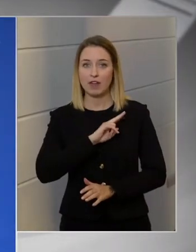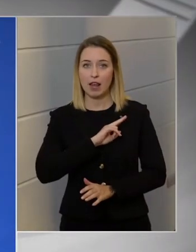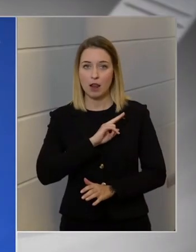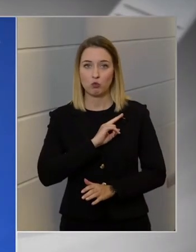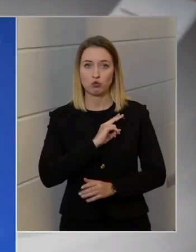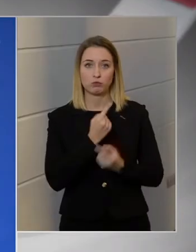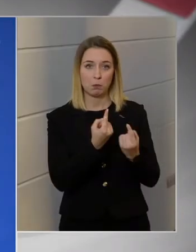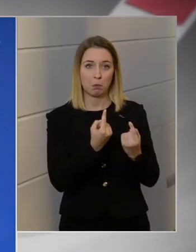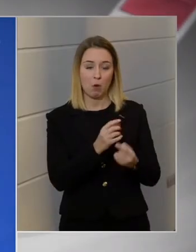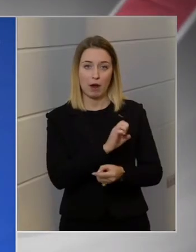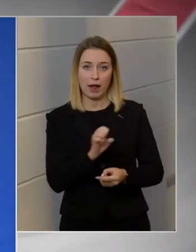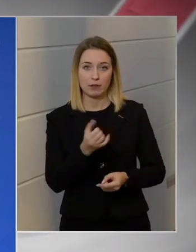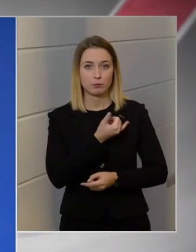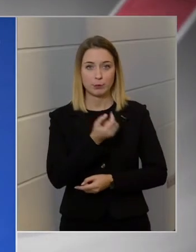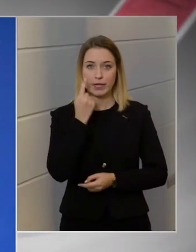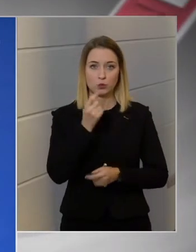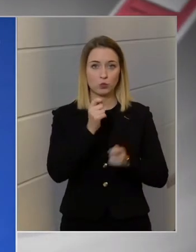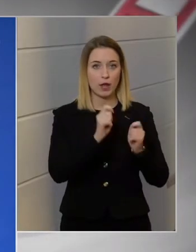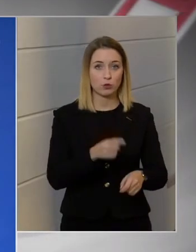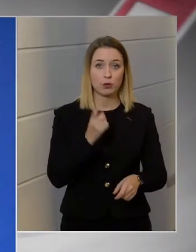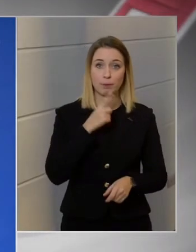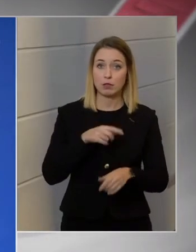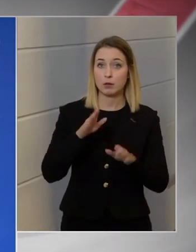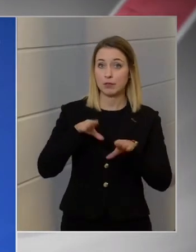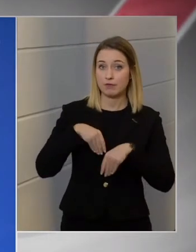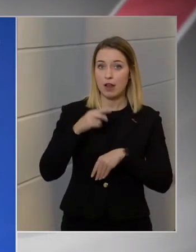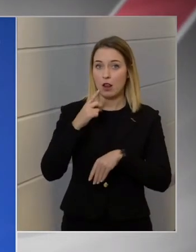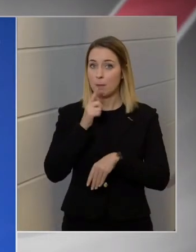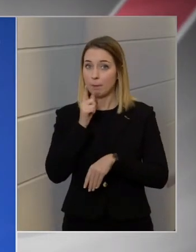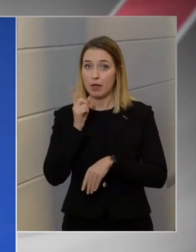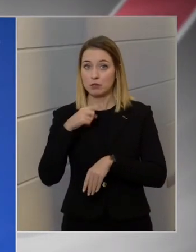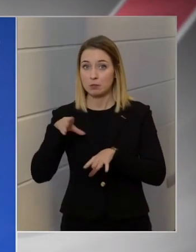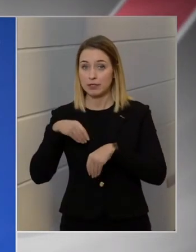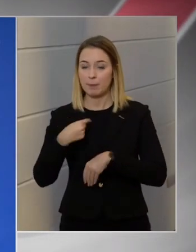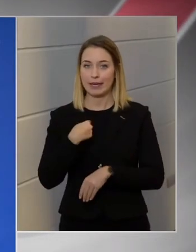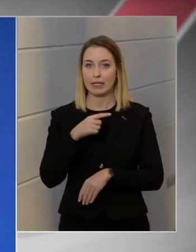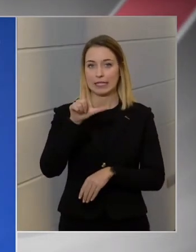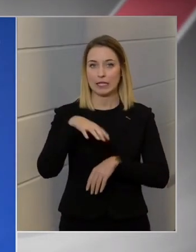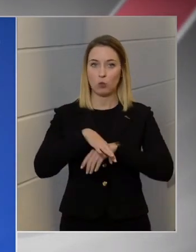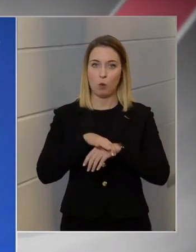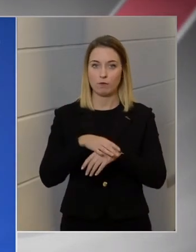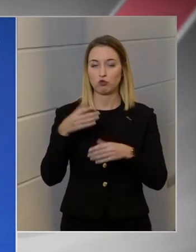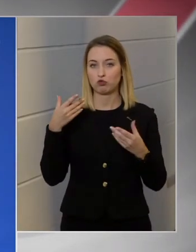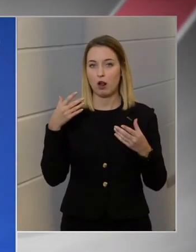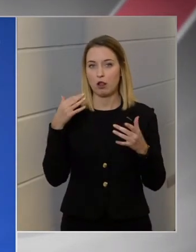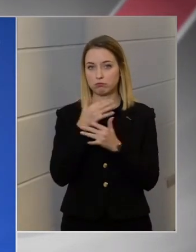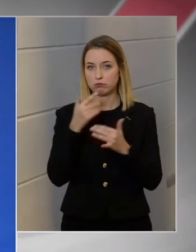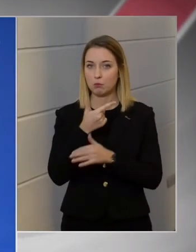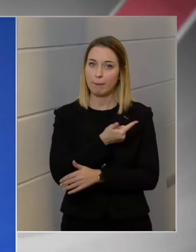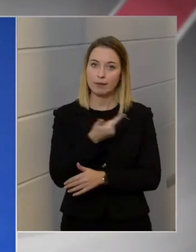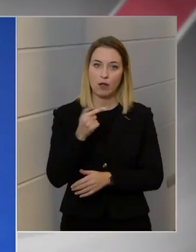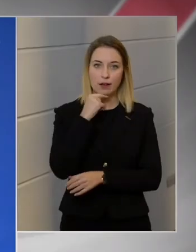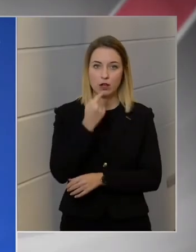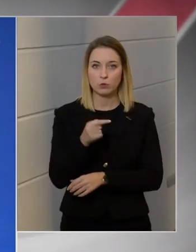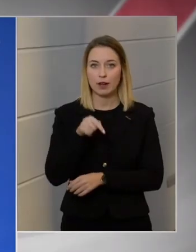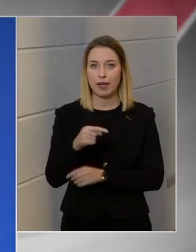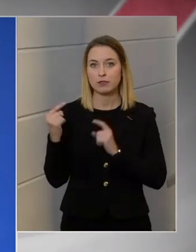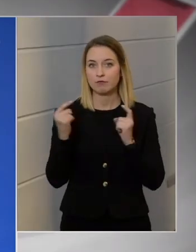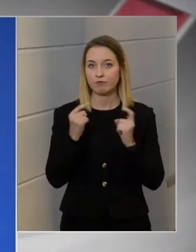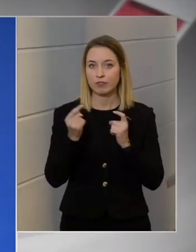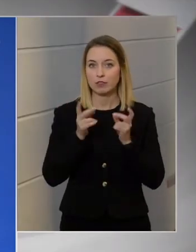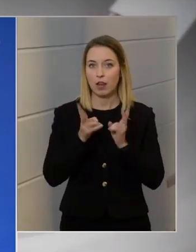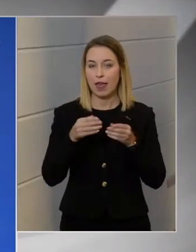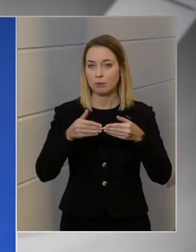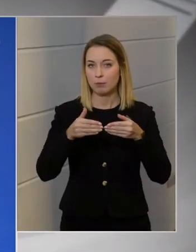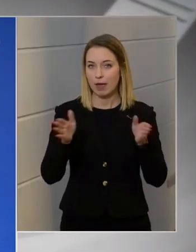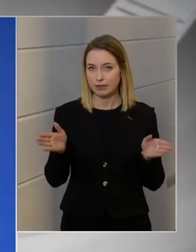önmagáért, és mindenki el tudja dönteni azt, hogy mi az, amit vállal, mi az, amit nem. Én orvosokat két orvossal beszéltem, mind a ketten azt mondták, hogy ezt a vitát esetleg